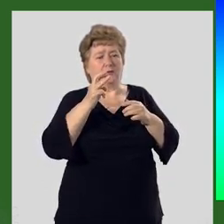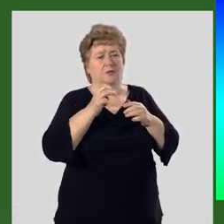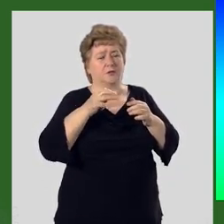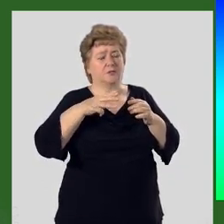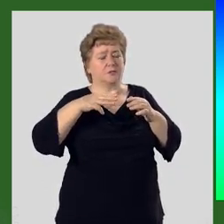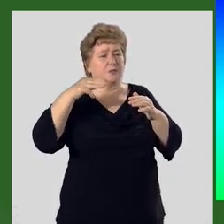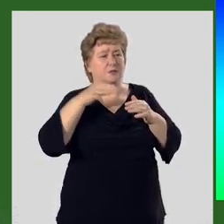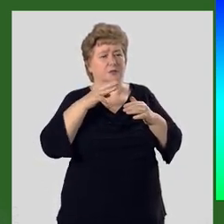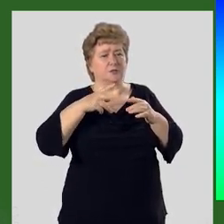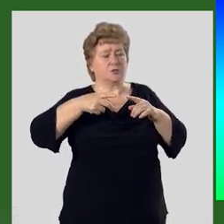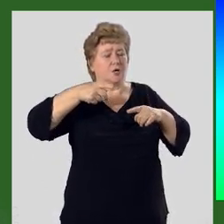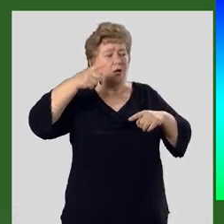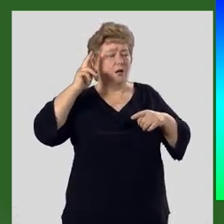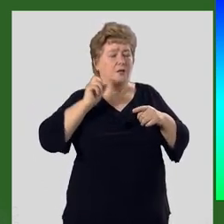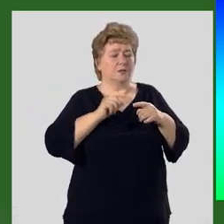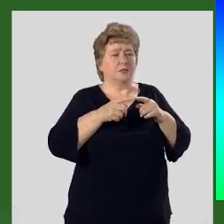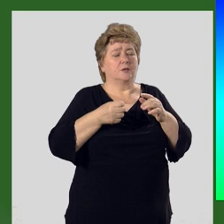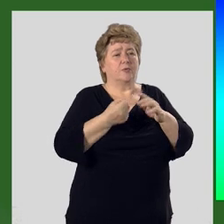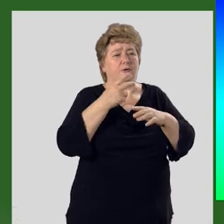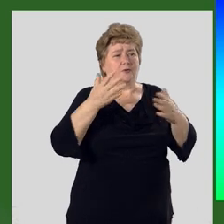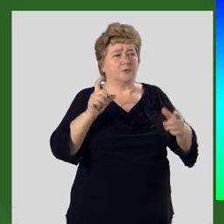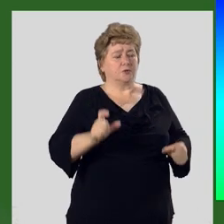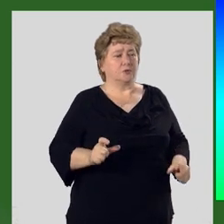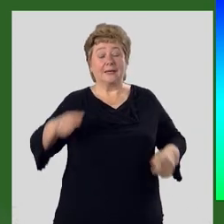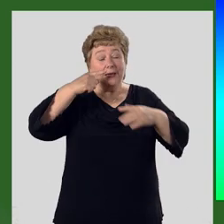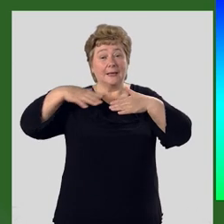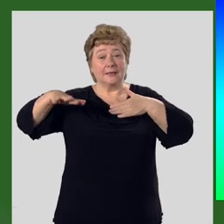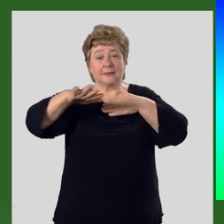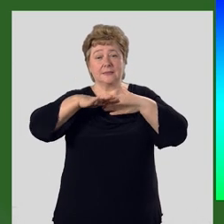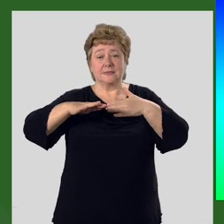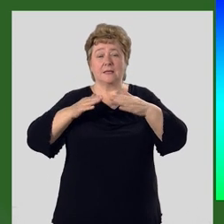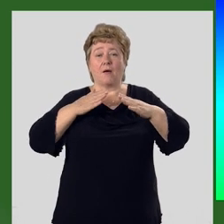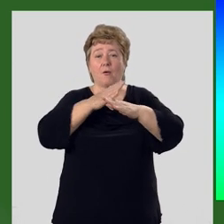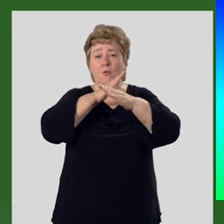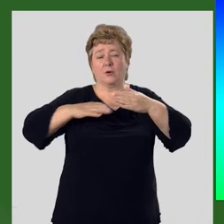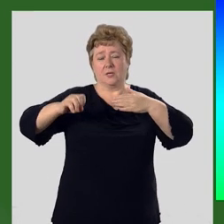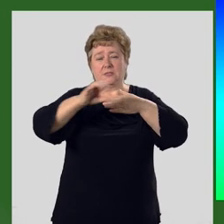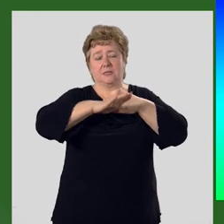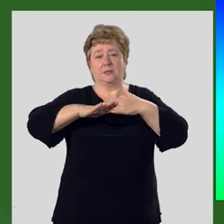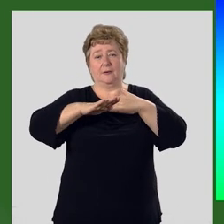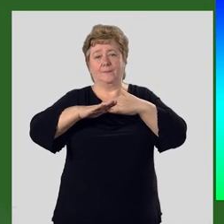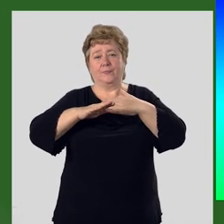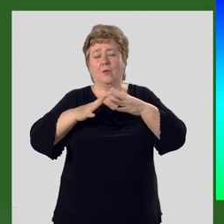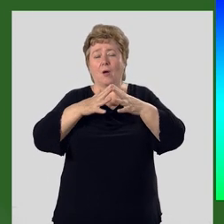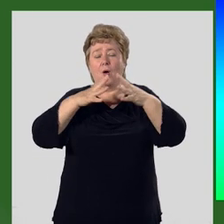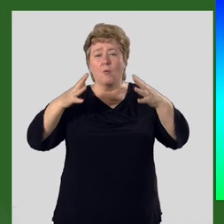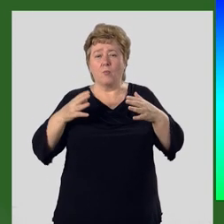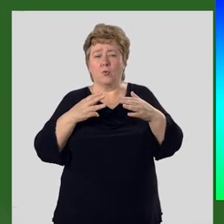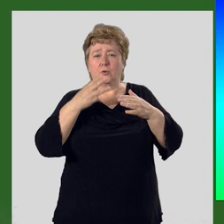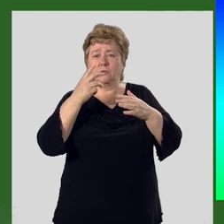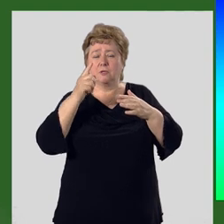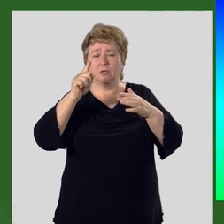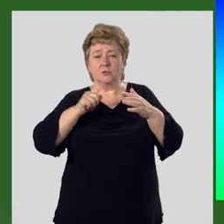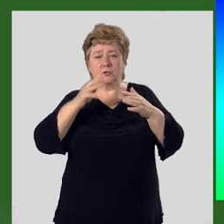лет назад на Земле появился человек. Кыргызстан — горная страна. Более три